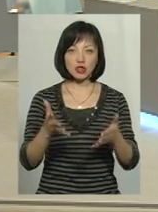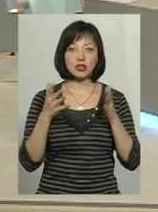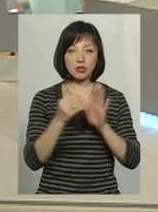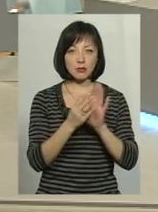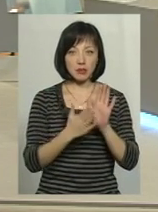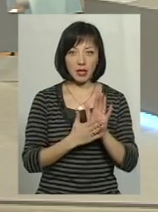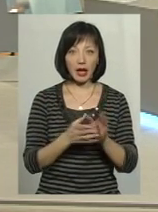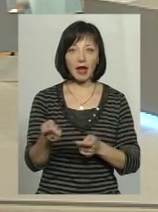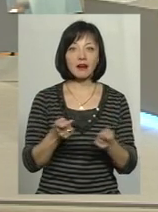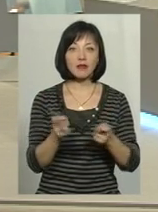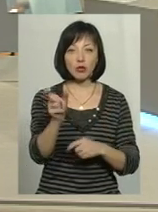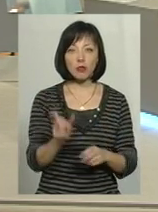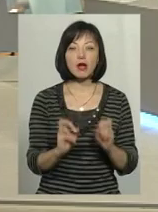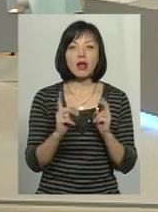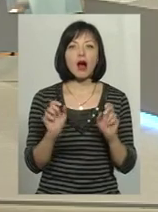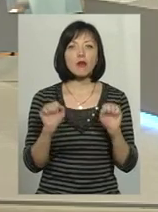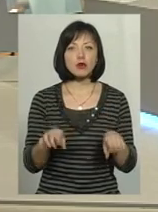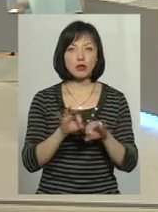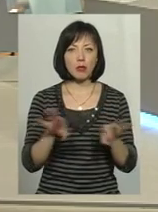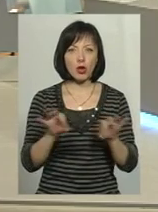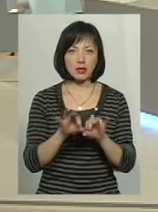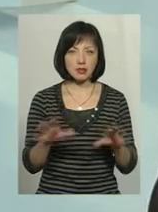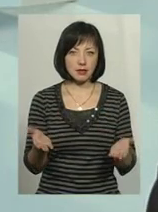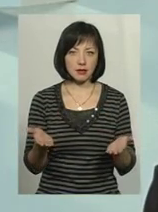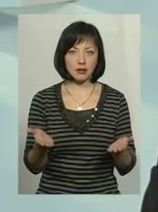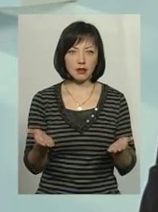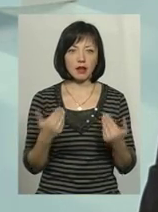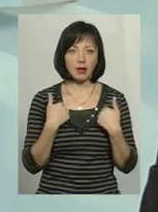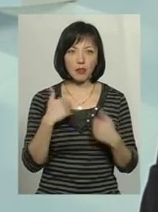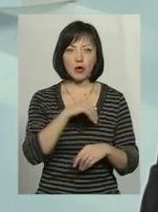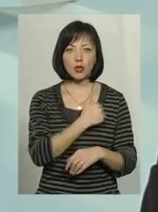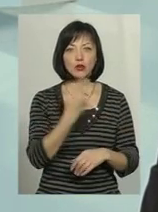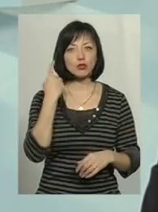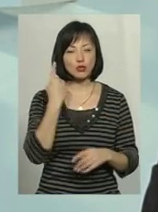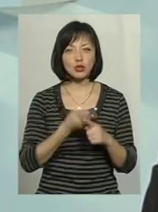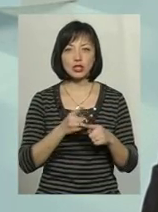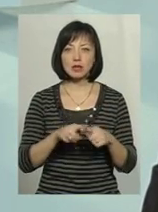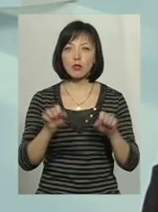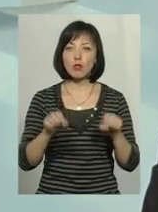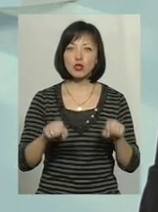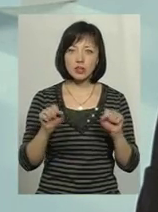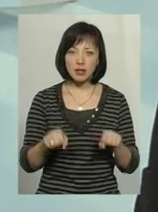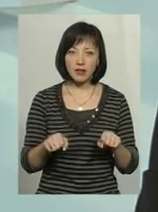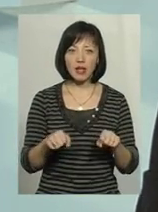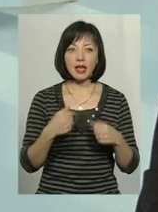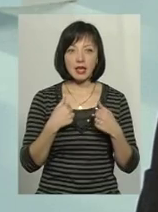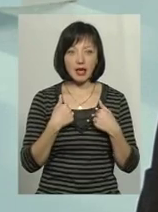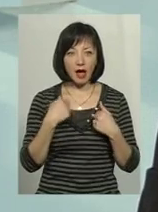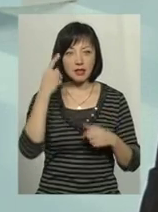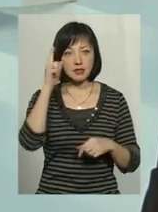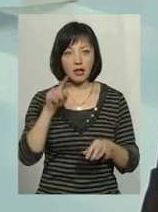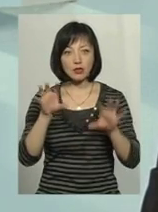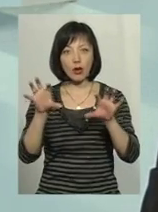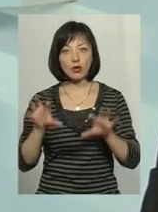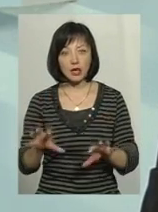зазначається керівником. Як це можна пояснити? Нам би хотілося почути, чи це можливо. Тому що, наскільки я володію